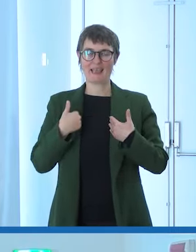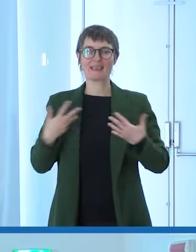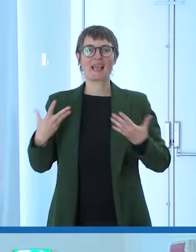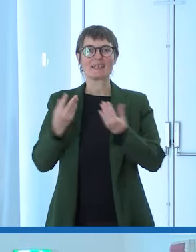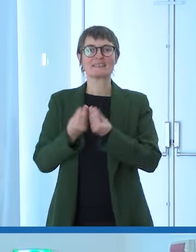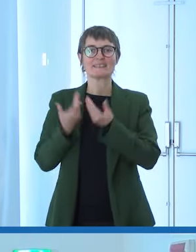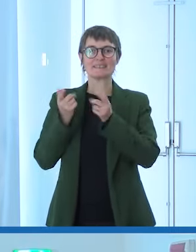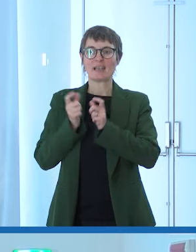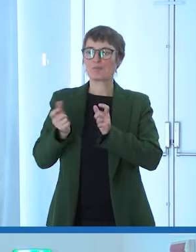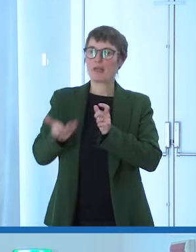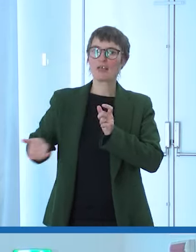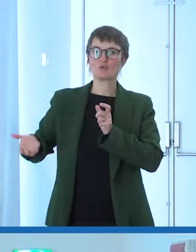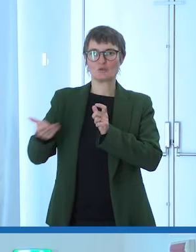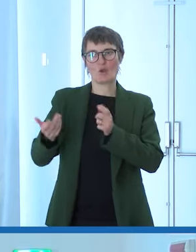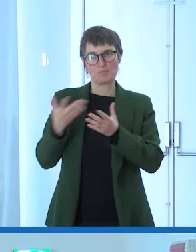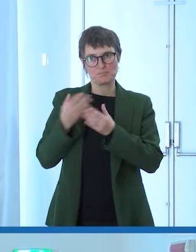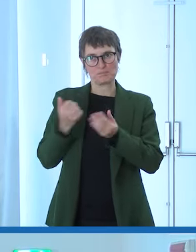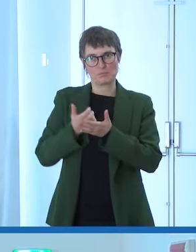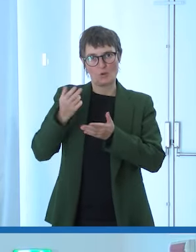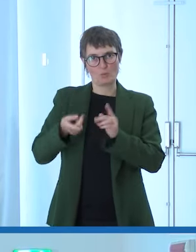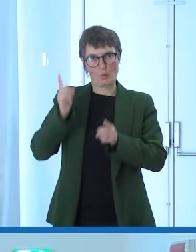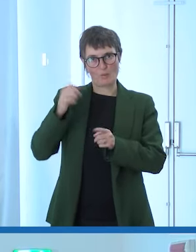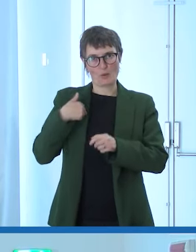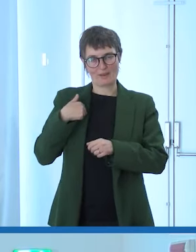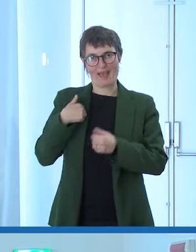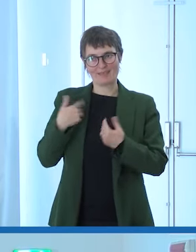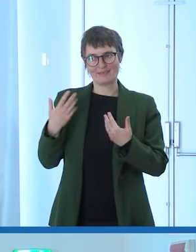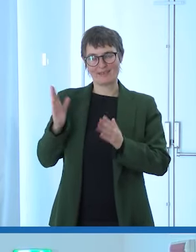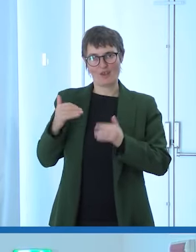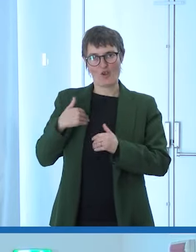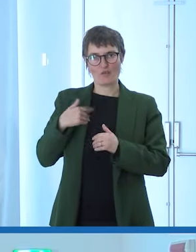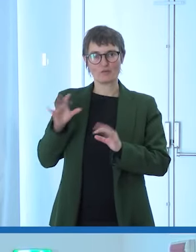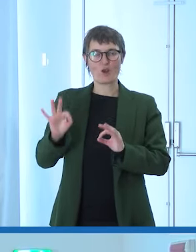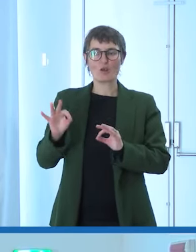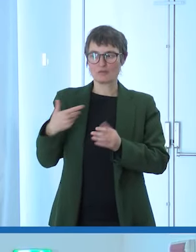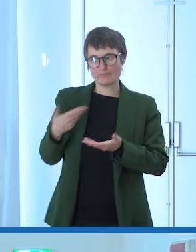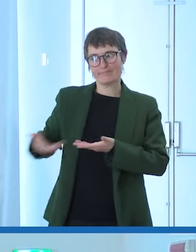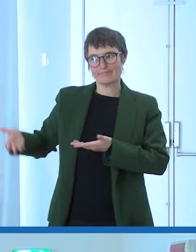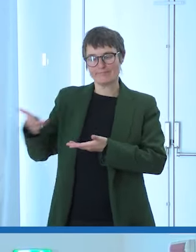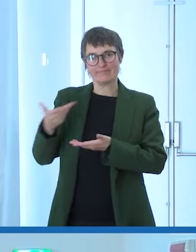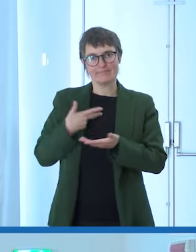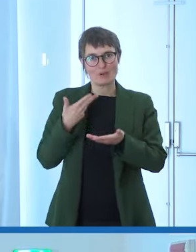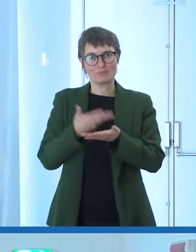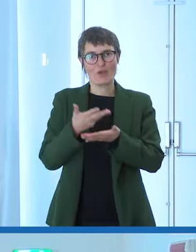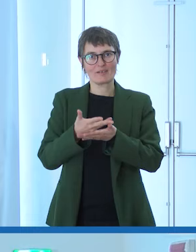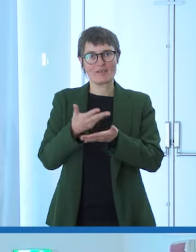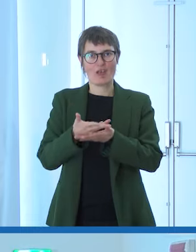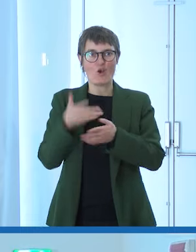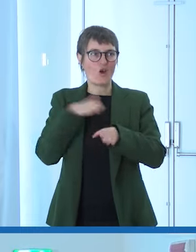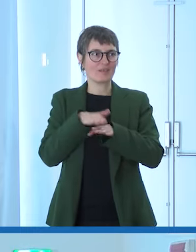molto più importanti di me nel raccontare la propria esperienza